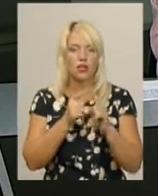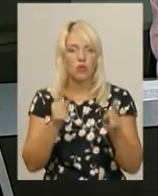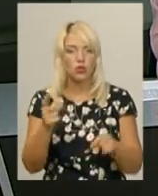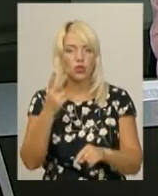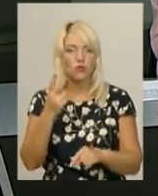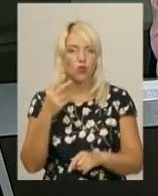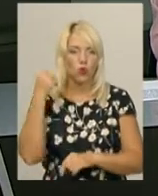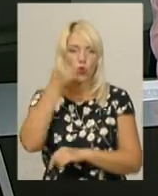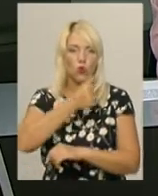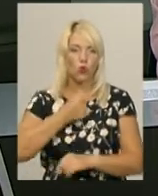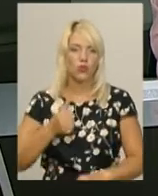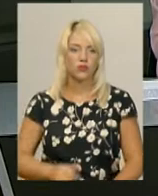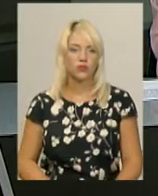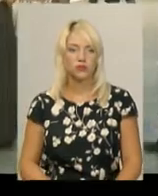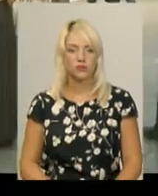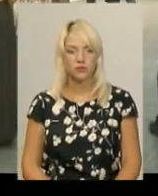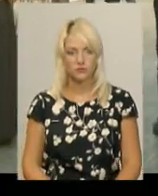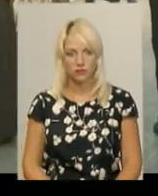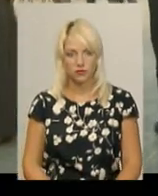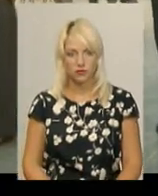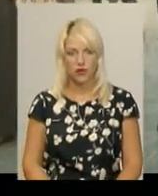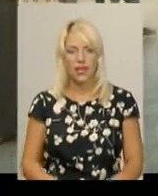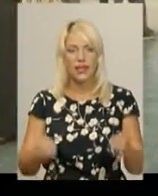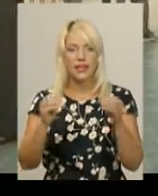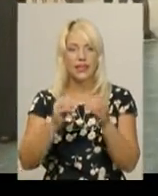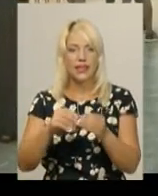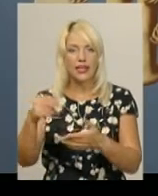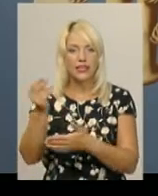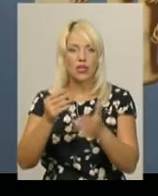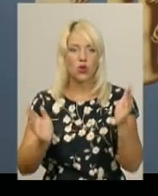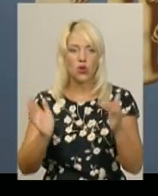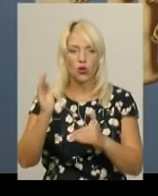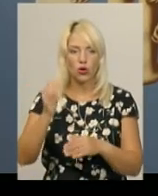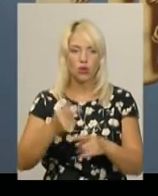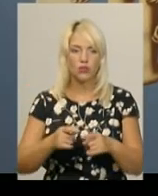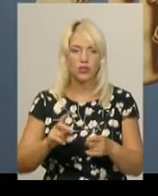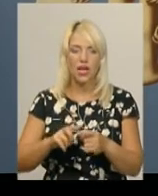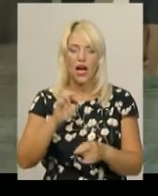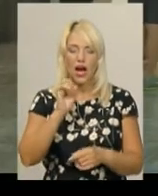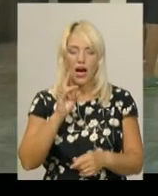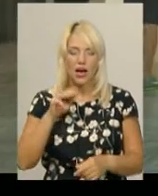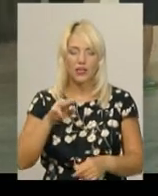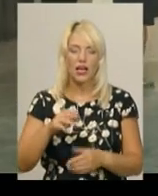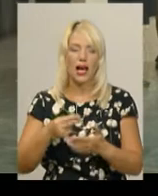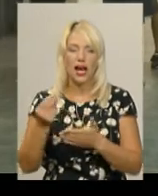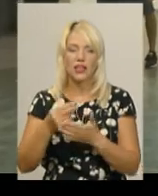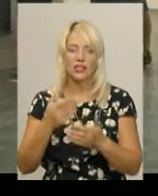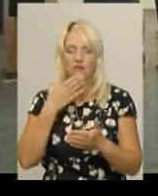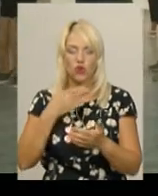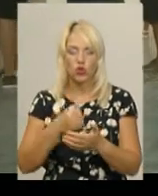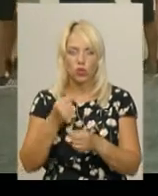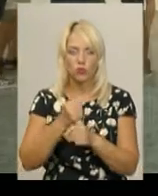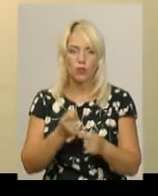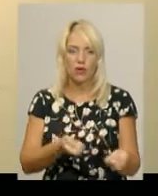моя колега Ольга Нісміянова. Десять робіт на полотні в артгалереї «Масло», «Вернісаж» свої роботи до Хмельницького